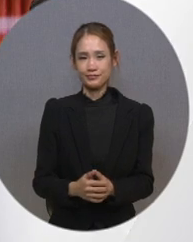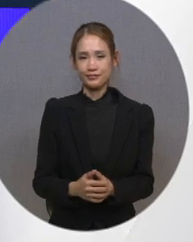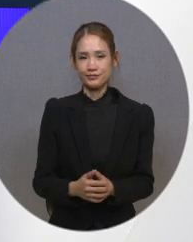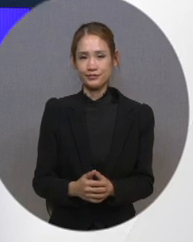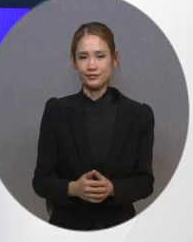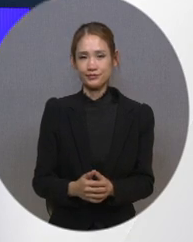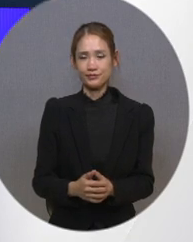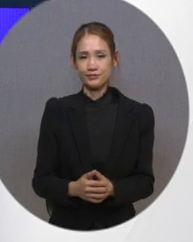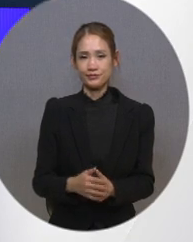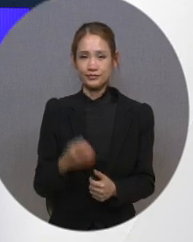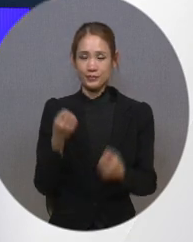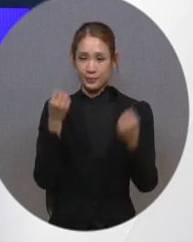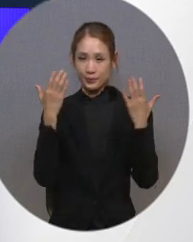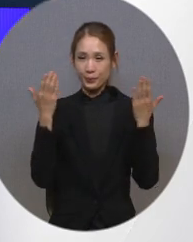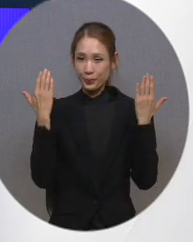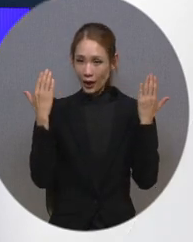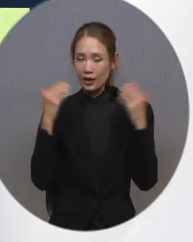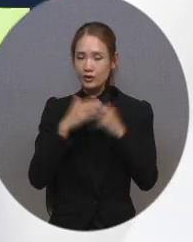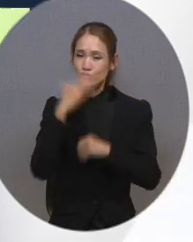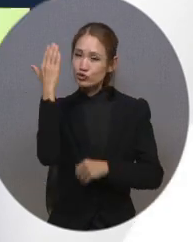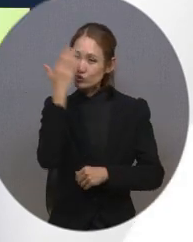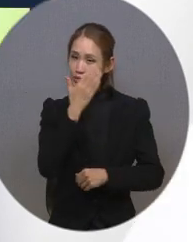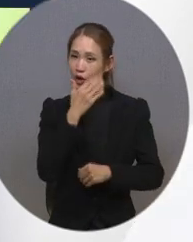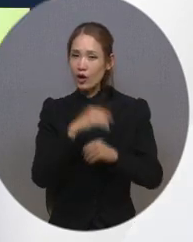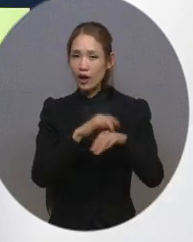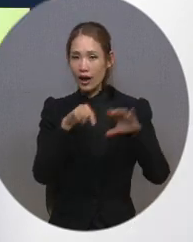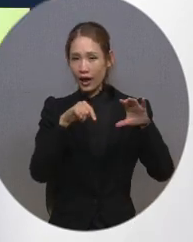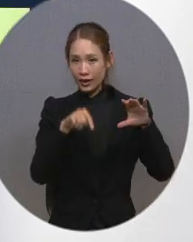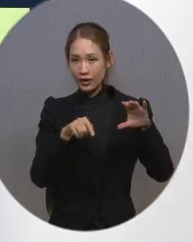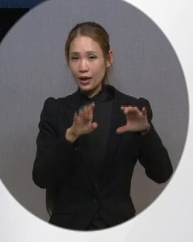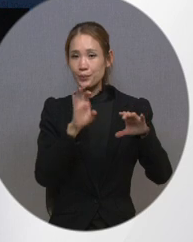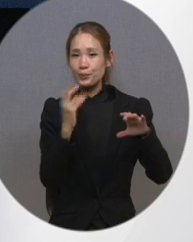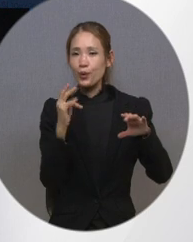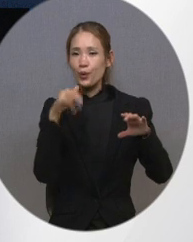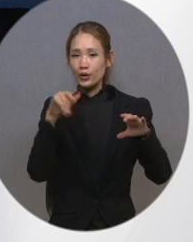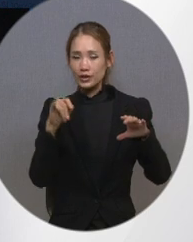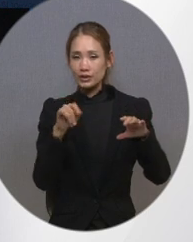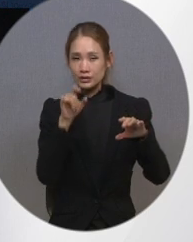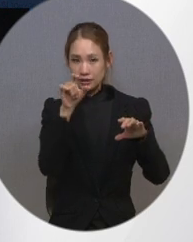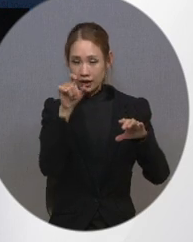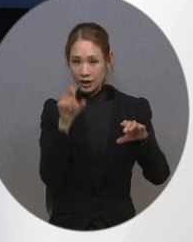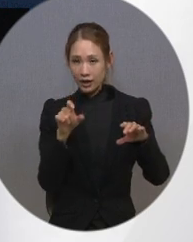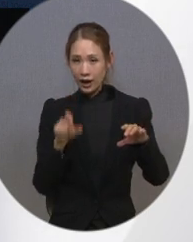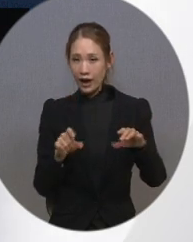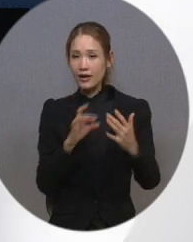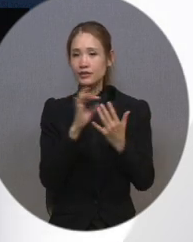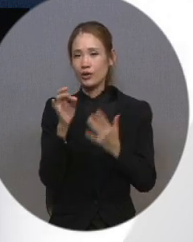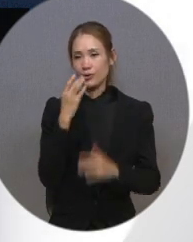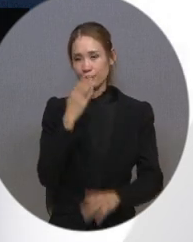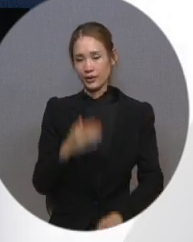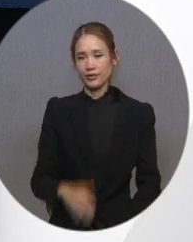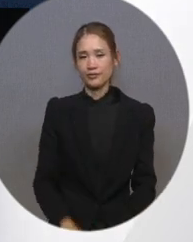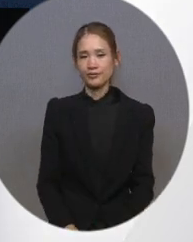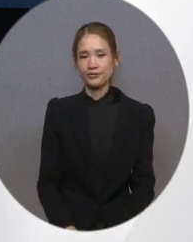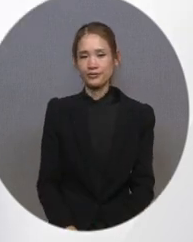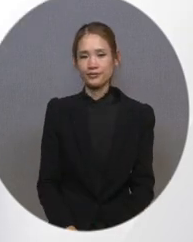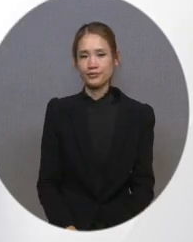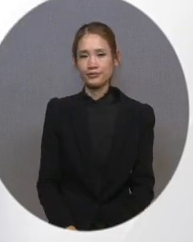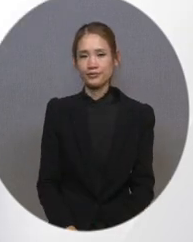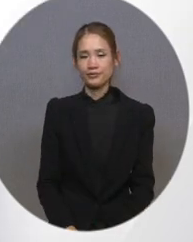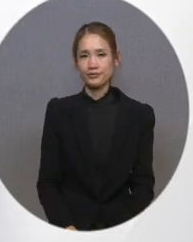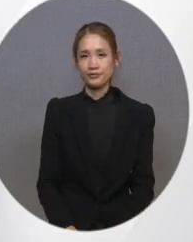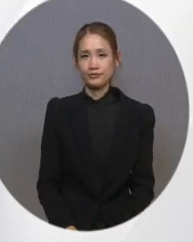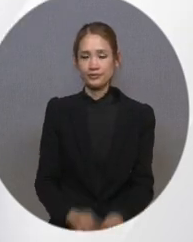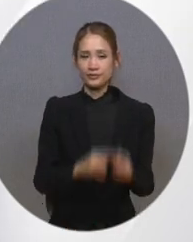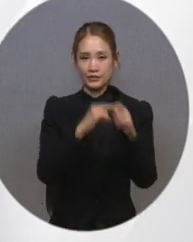배경 및 투명도는 자막 설정의 자막 표기 설정에서 각각 조정할 수 있습니다. 회색